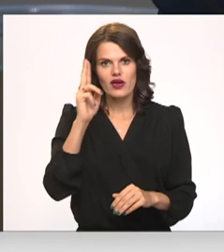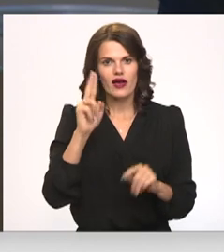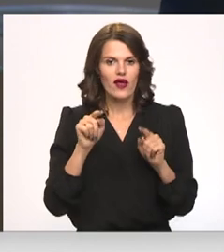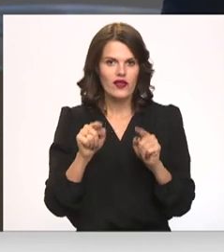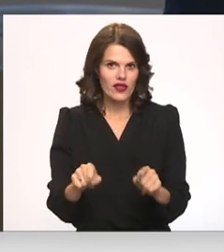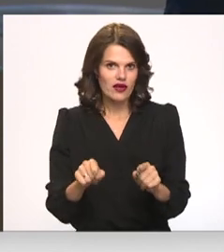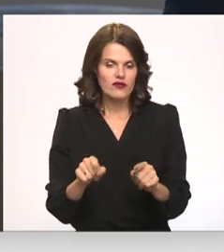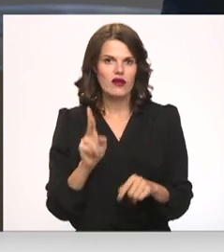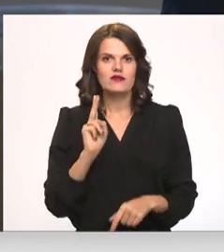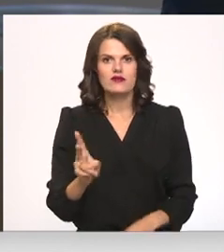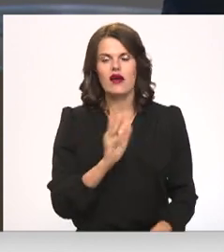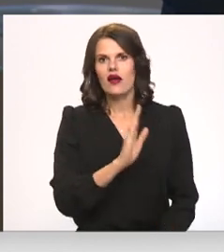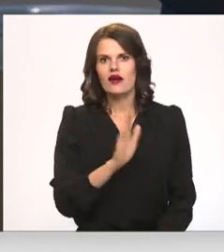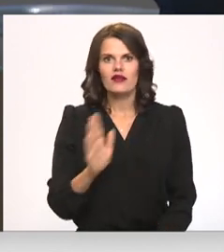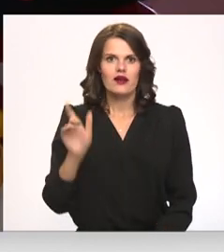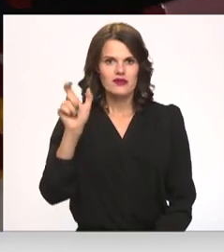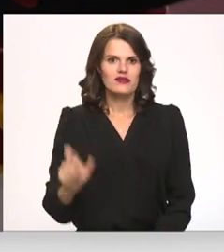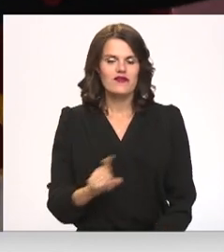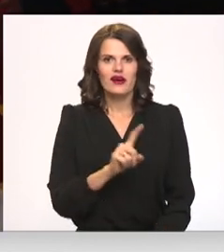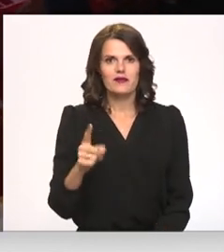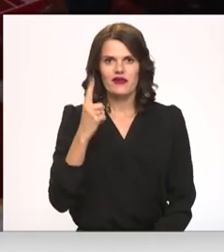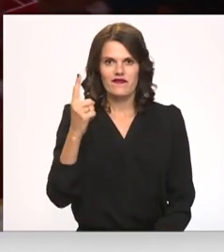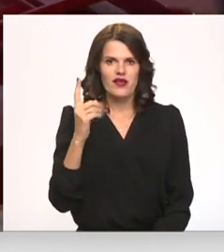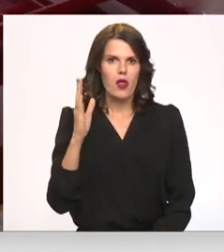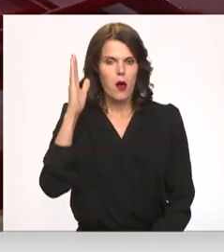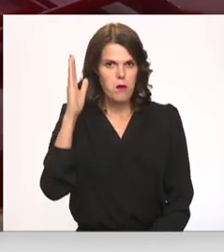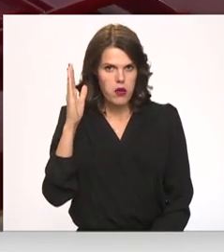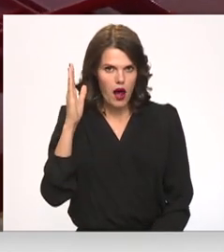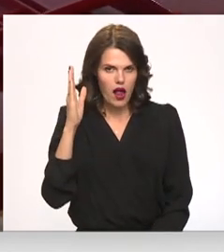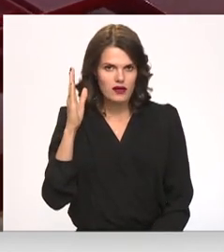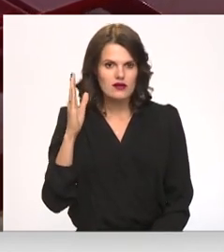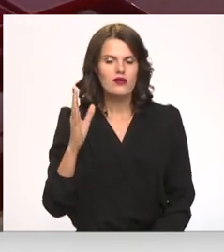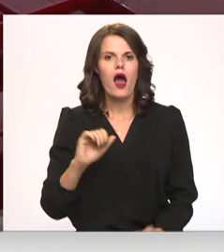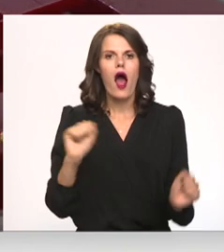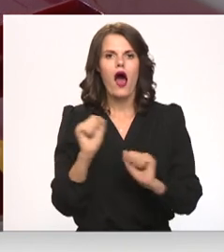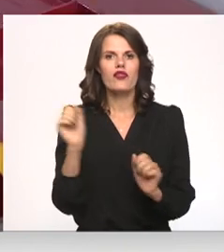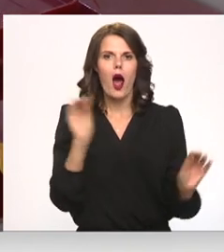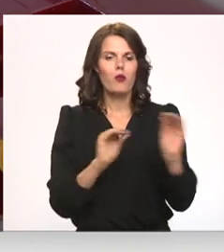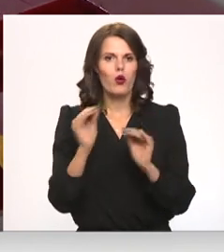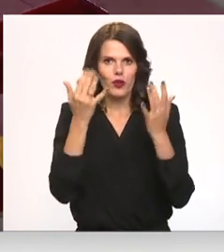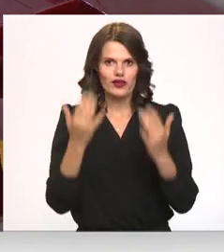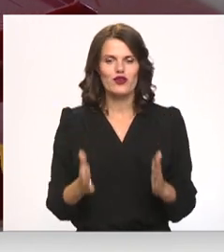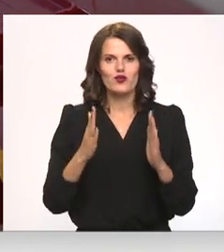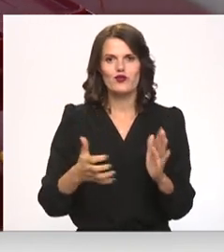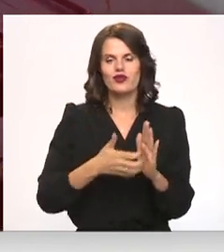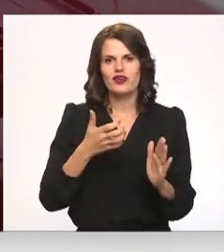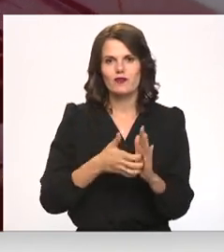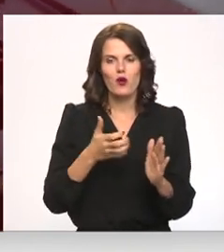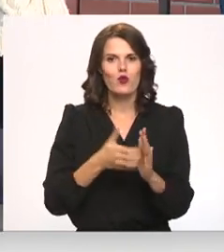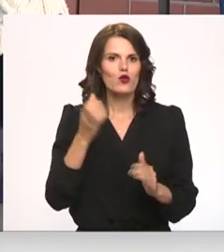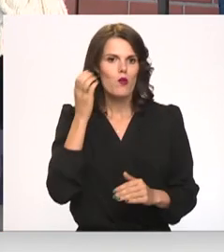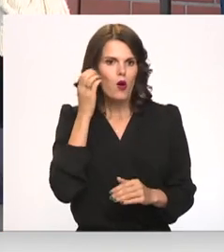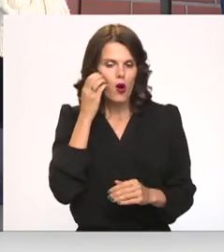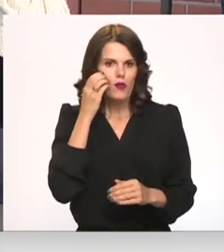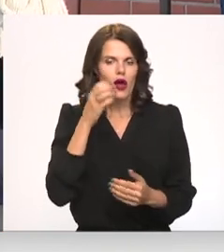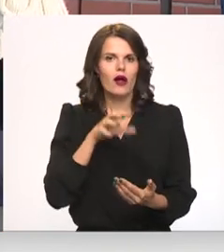katram vēlētājiem ir viena balss. Ātrākā iedzīvotāja apvalpošanai vēlēšana iecirknos tiks izmantotas viedierītas. Piemēram,